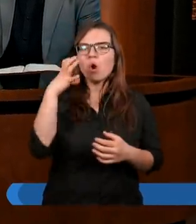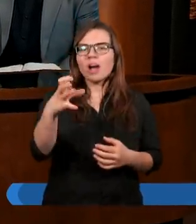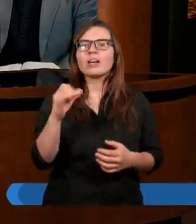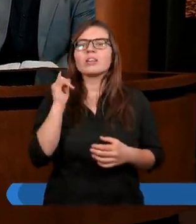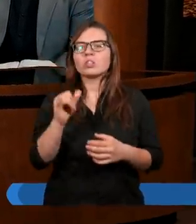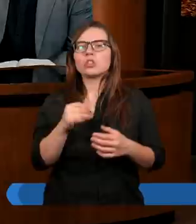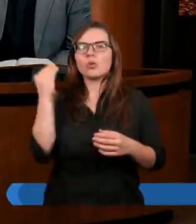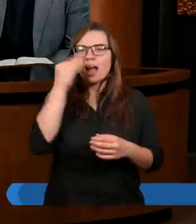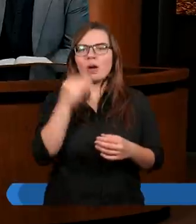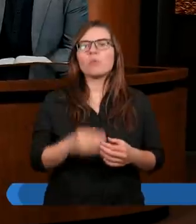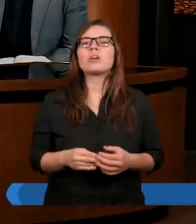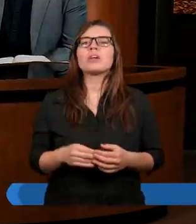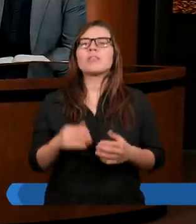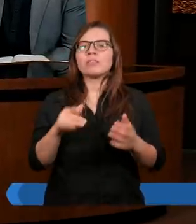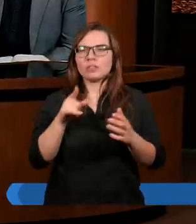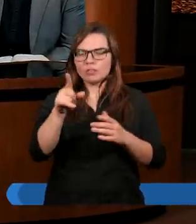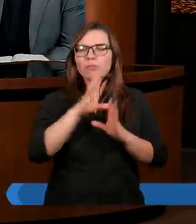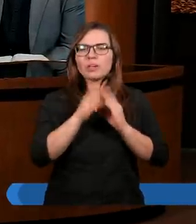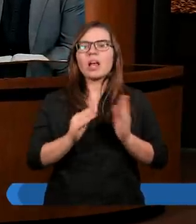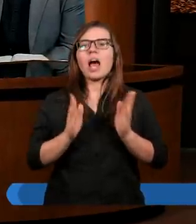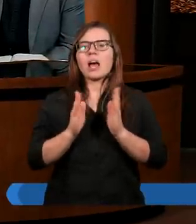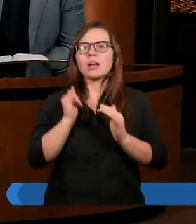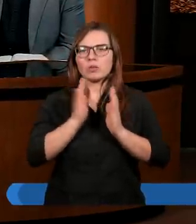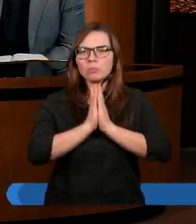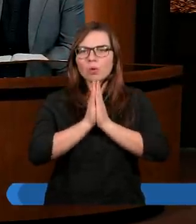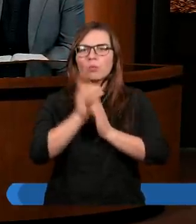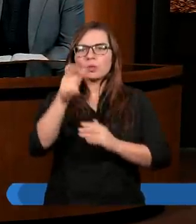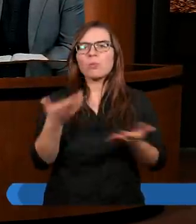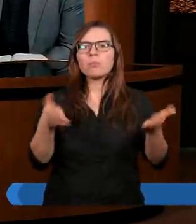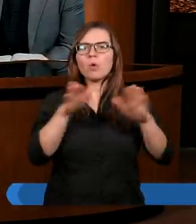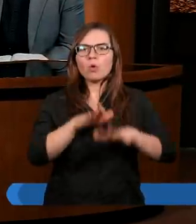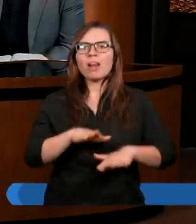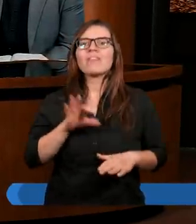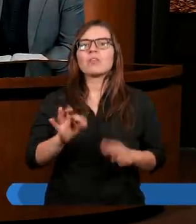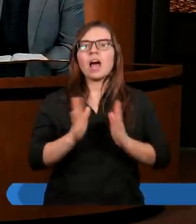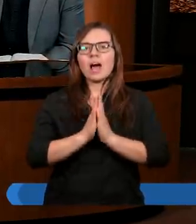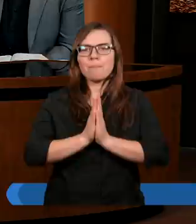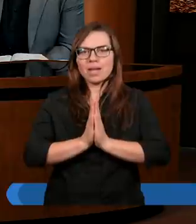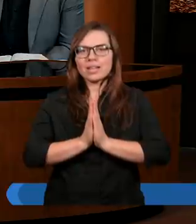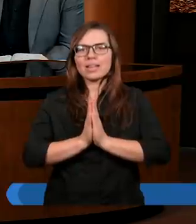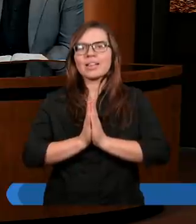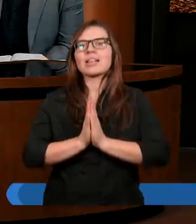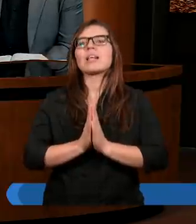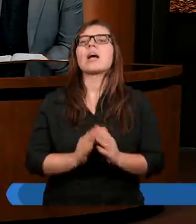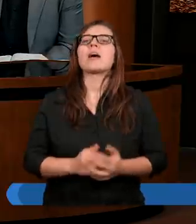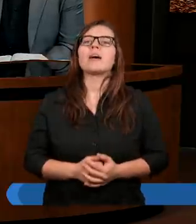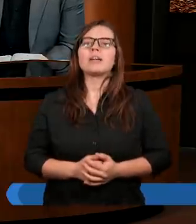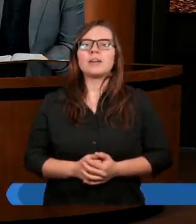tą nauką. W imieniu jeszcze raz Jezusa Chrystusa dziękujemy i prosimy zarazem. Amen. Amen.